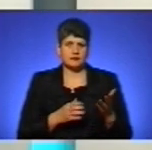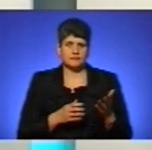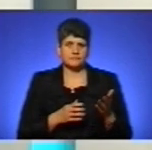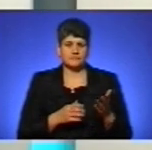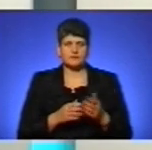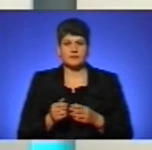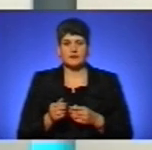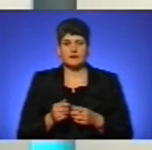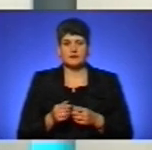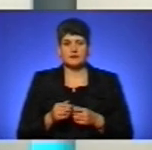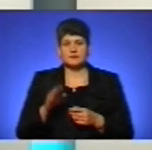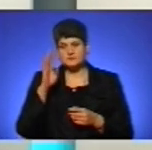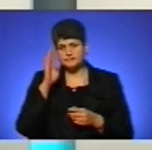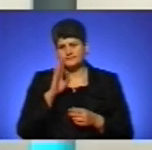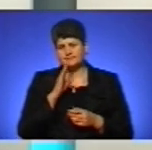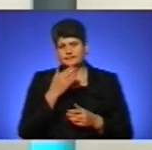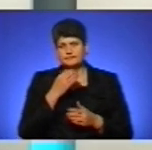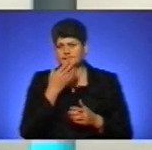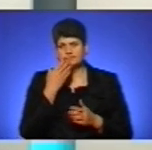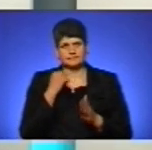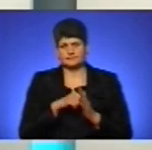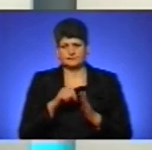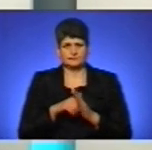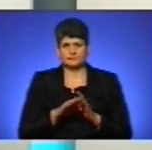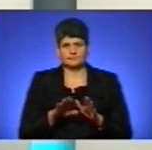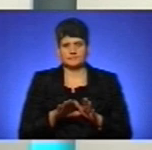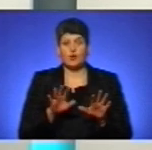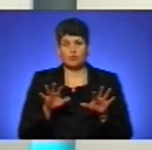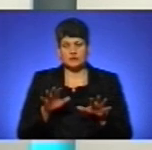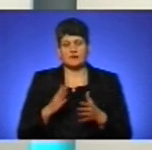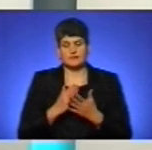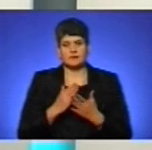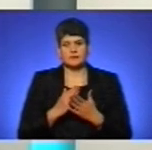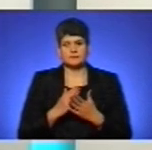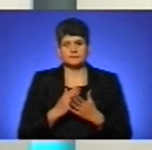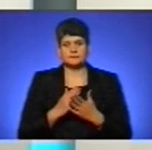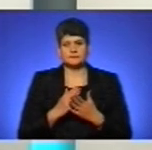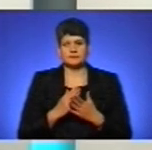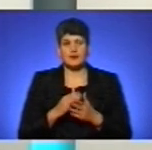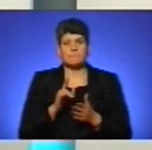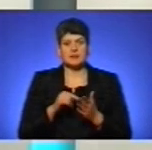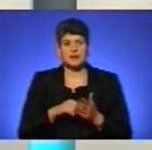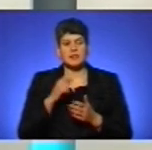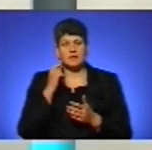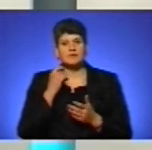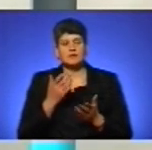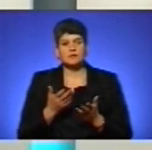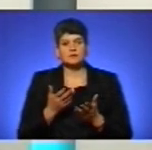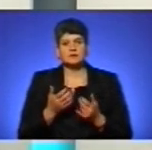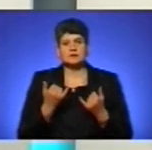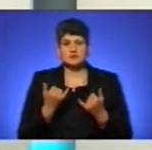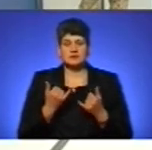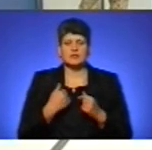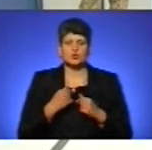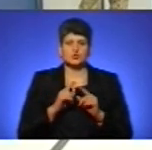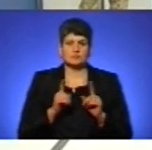гендерного аспекту немає. Ну, є аспект в посадах. А питання віку? Віку, ну, зараз на особливий